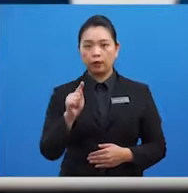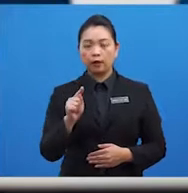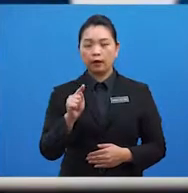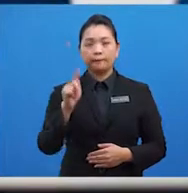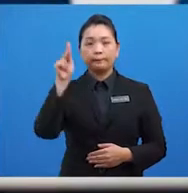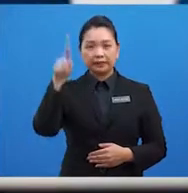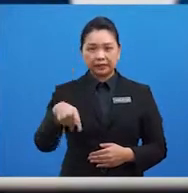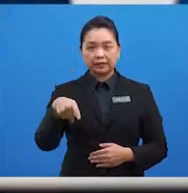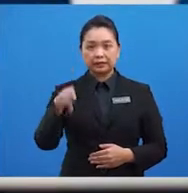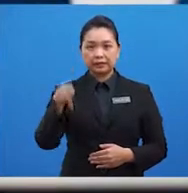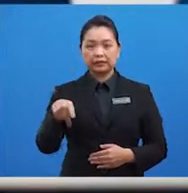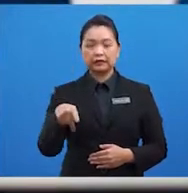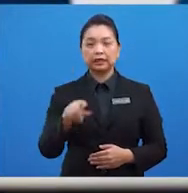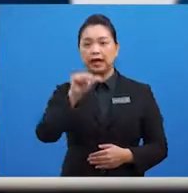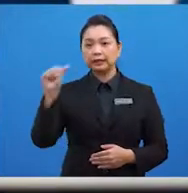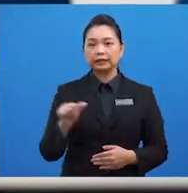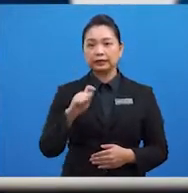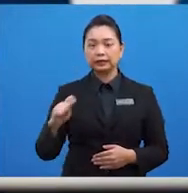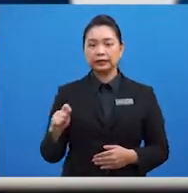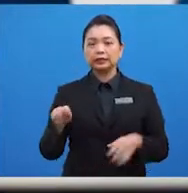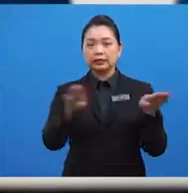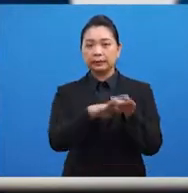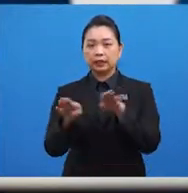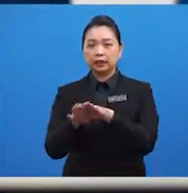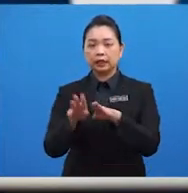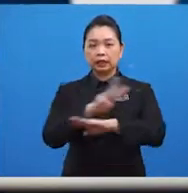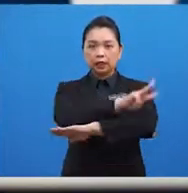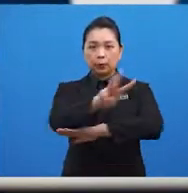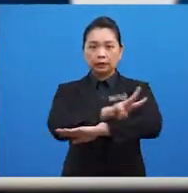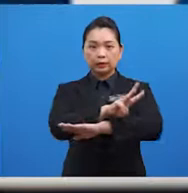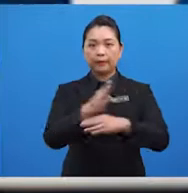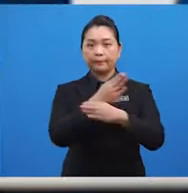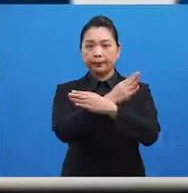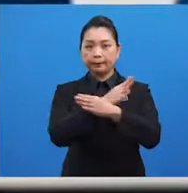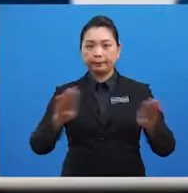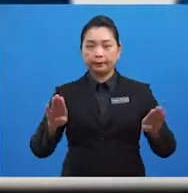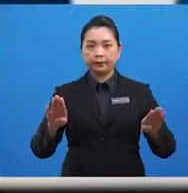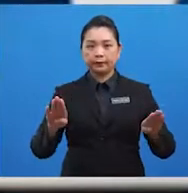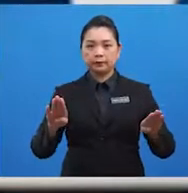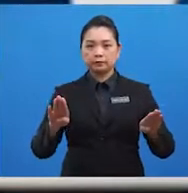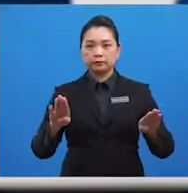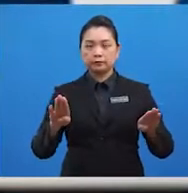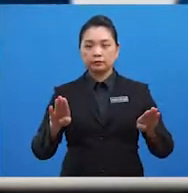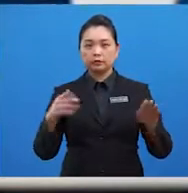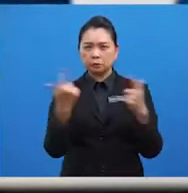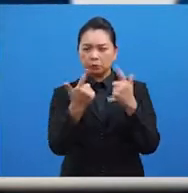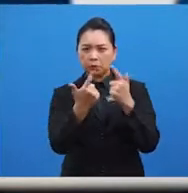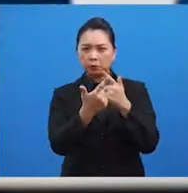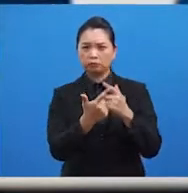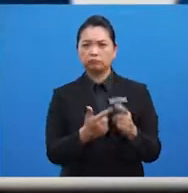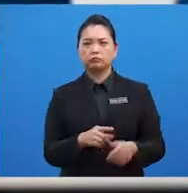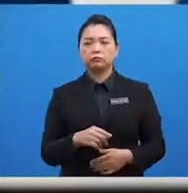Asia Tenggara sebagai kawasan bebas daripada perlumbaan senjata nuklear.